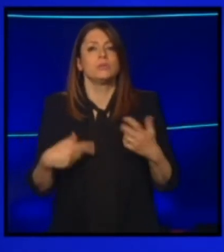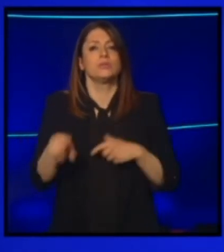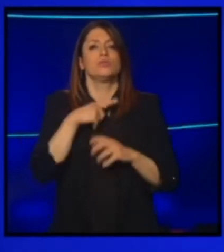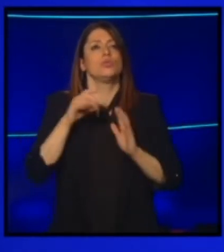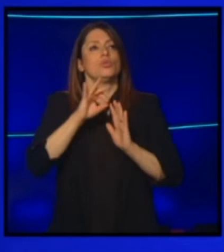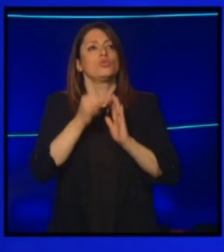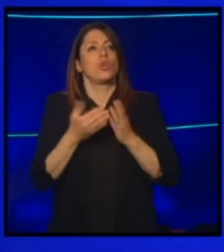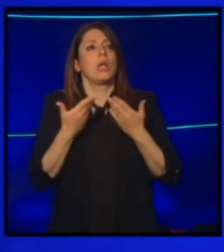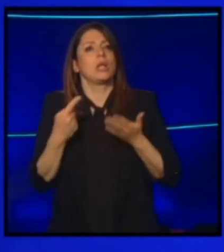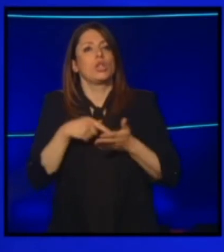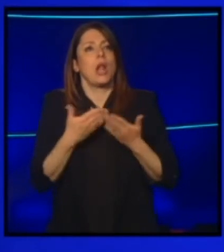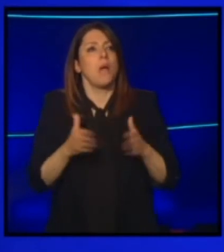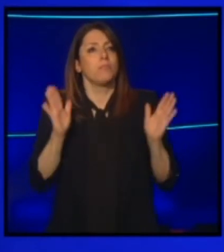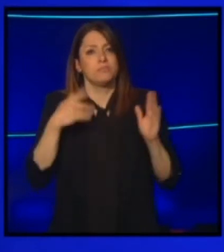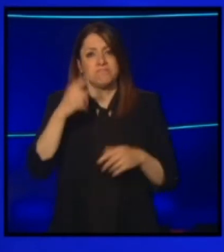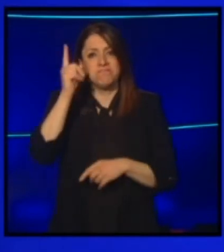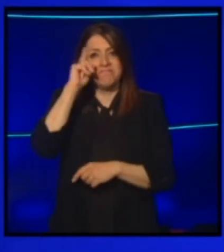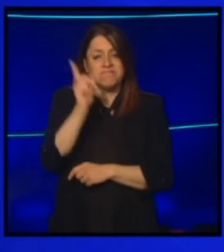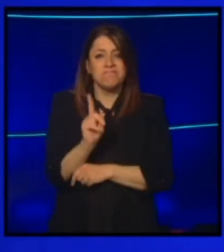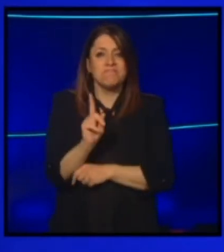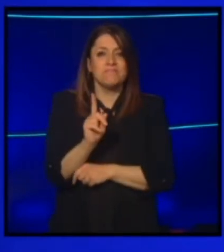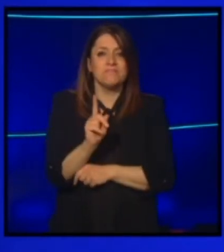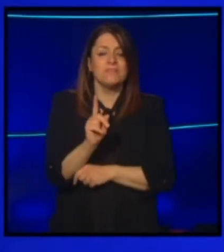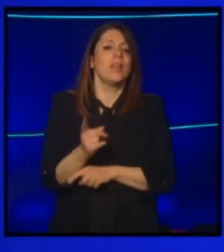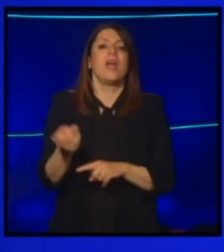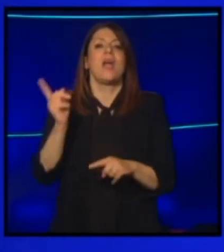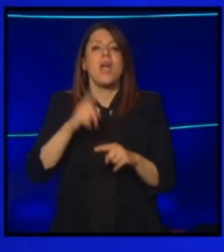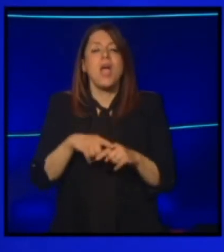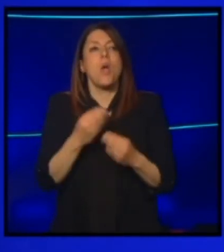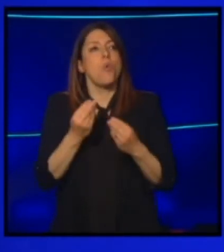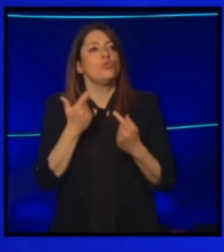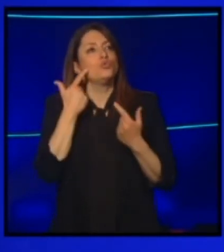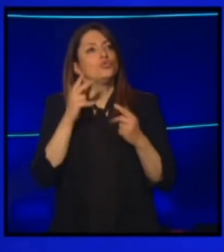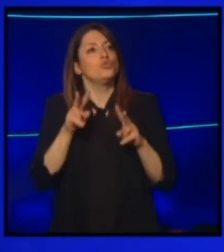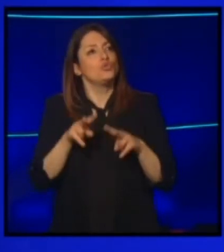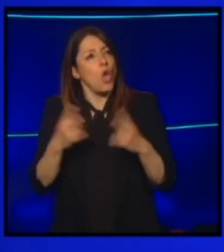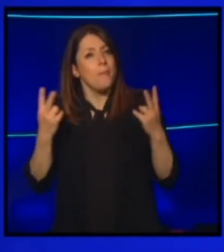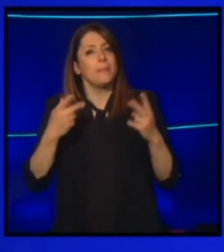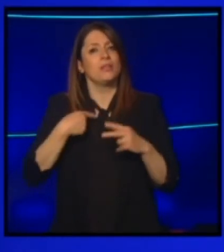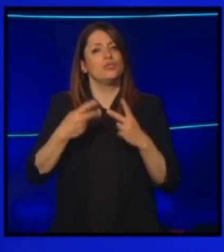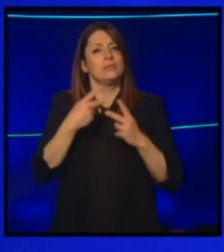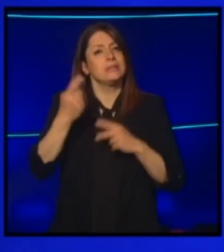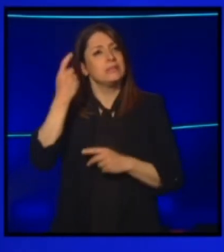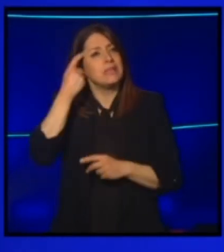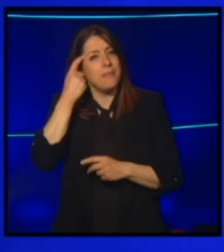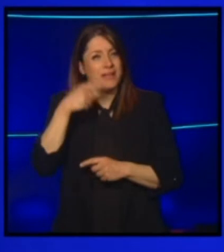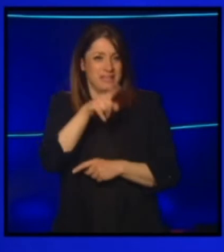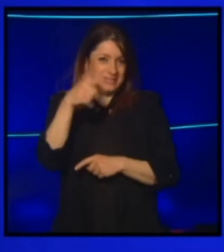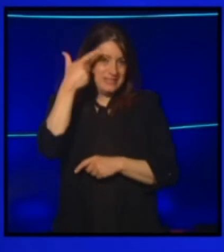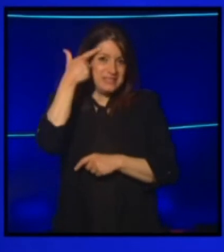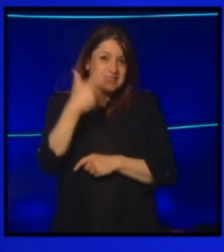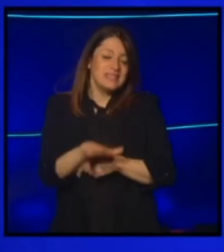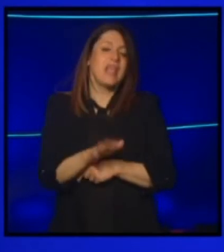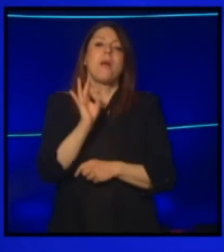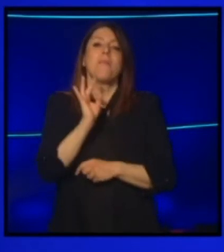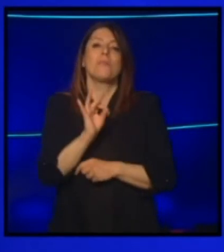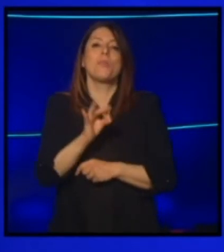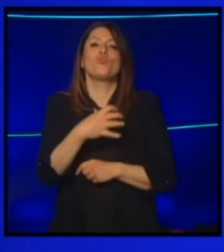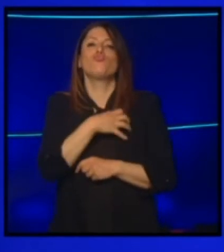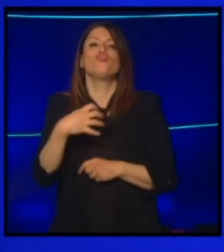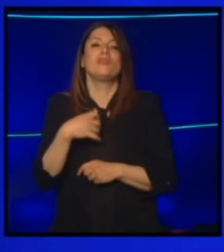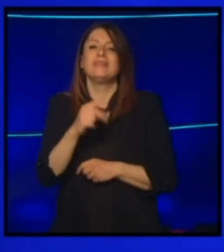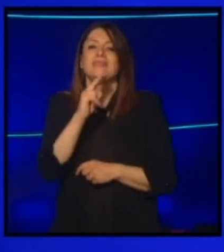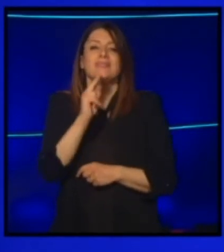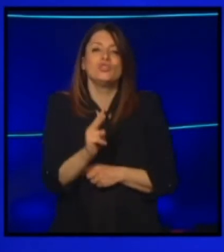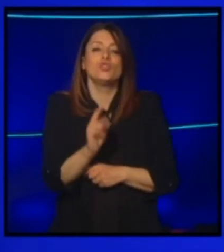nostra riapertura. Pur scoprendo e sapendo, come voi ben sapete, che la scienza dice che